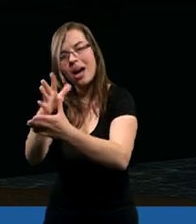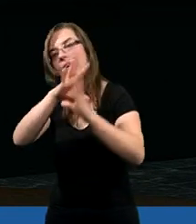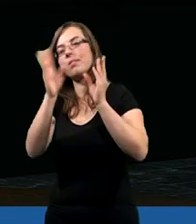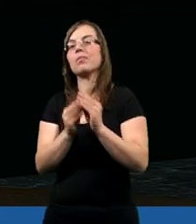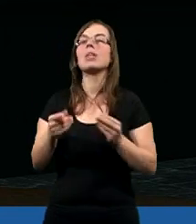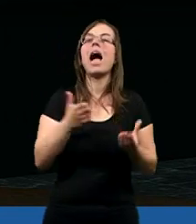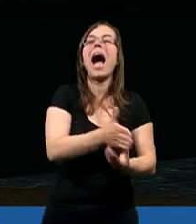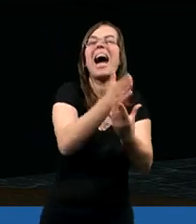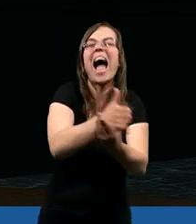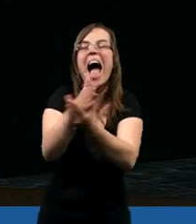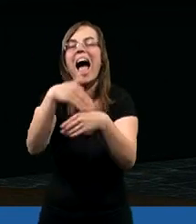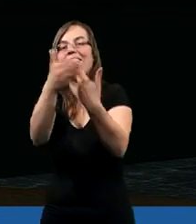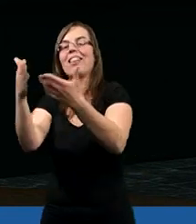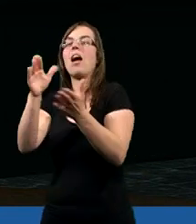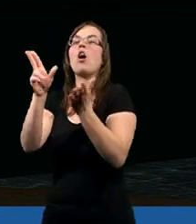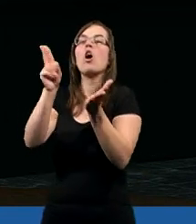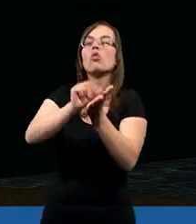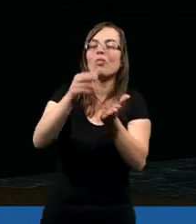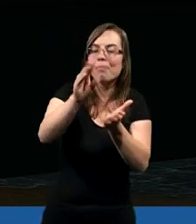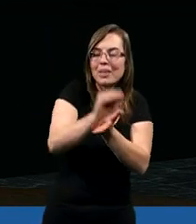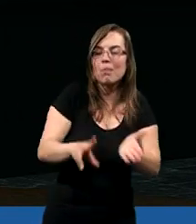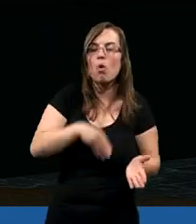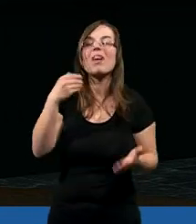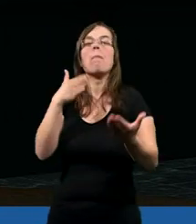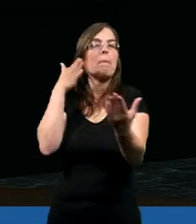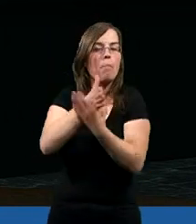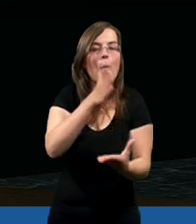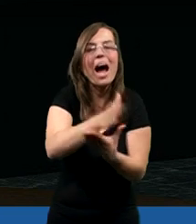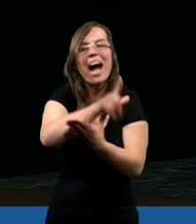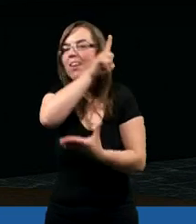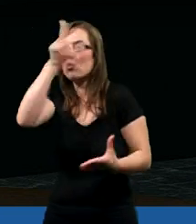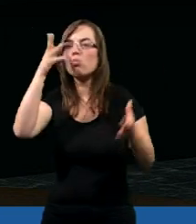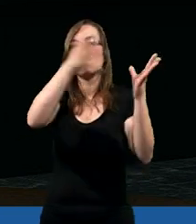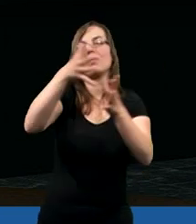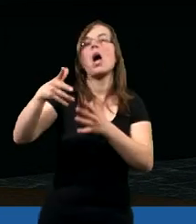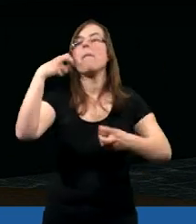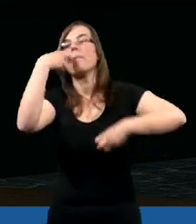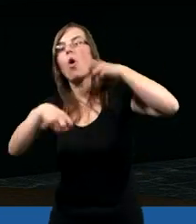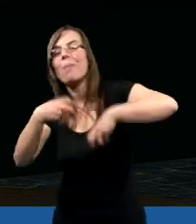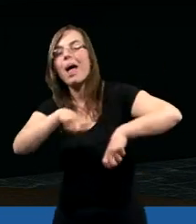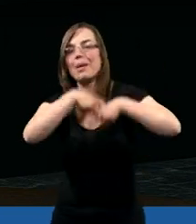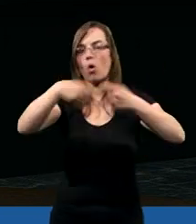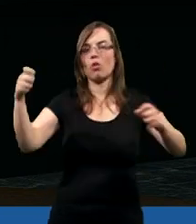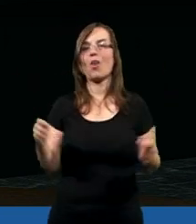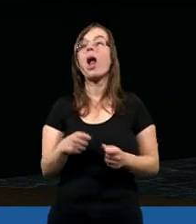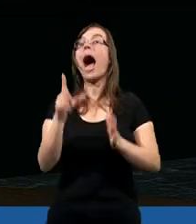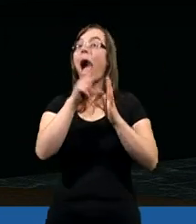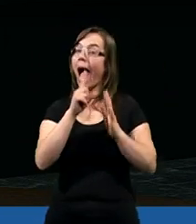Rady, które są zawarte w Piśmie Świętym bardzo pomagają w rozwiązaniu wielu osobistych problemów.